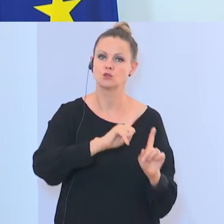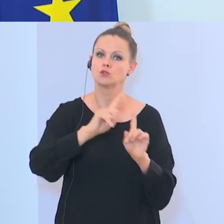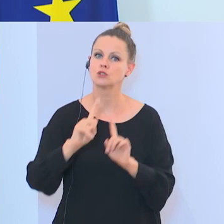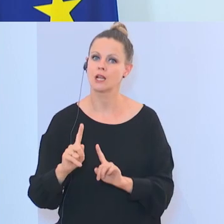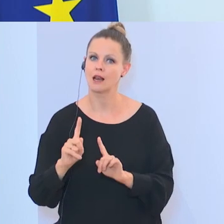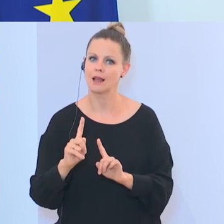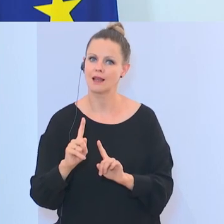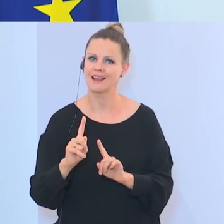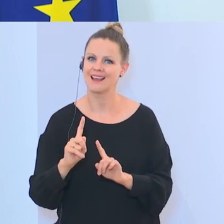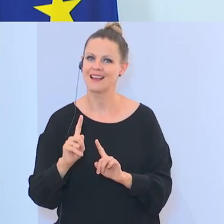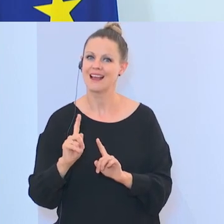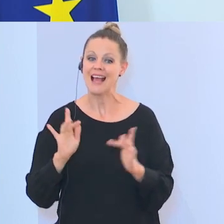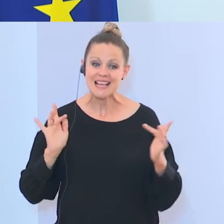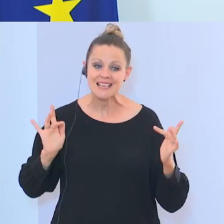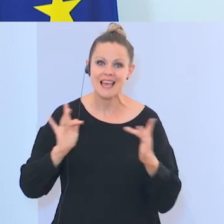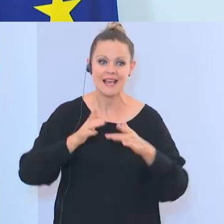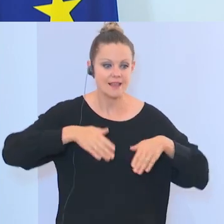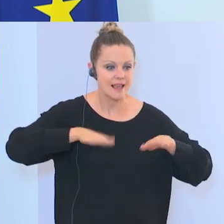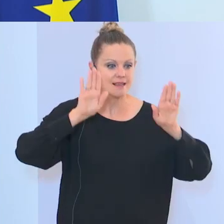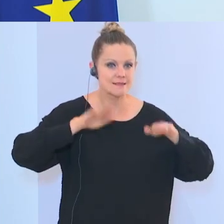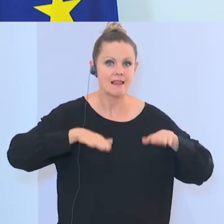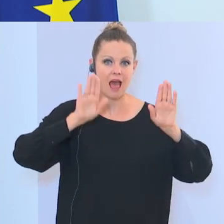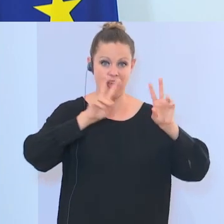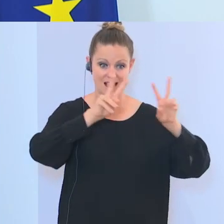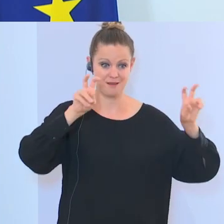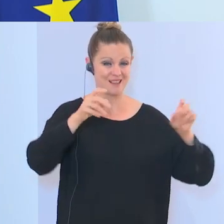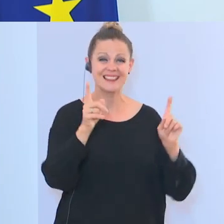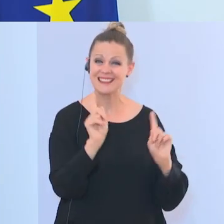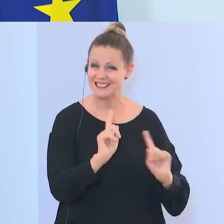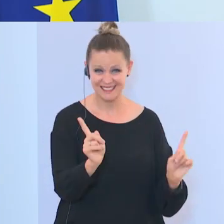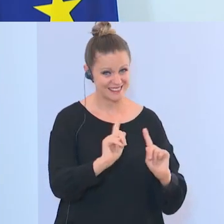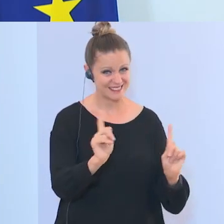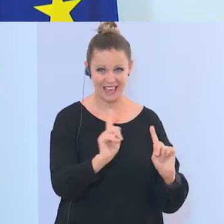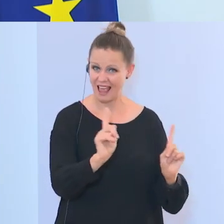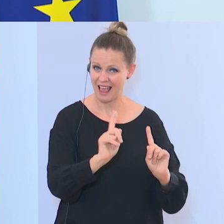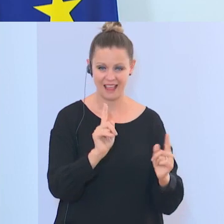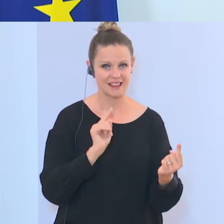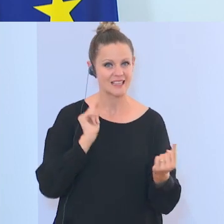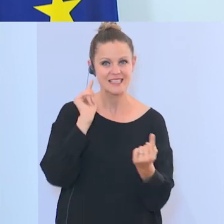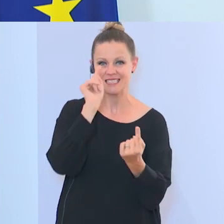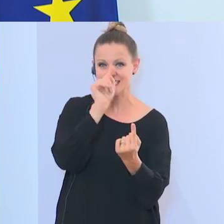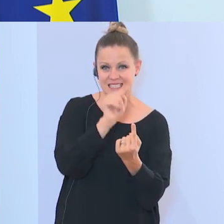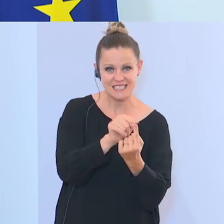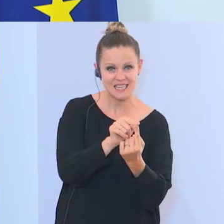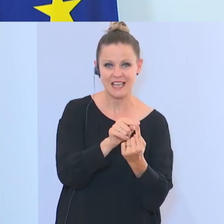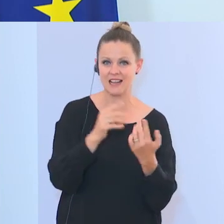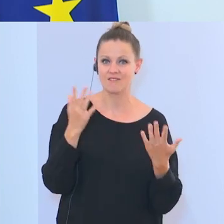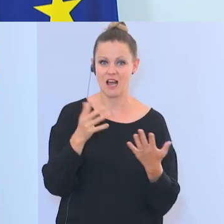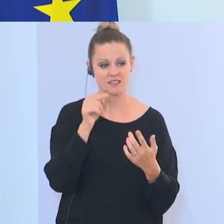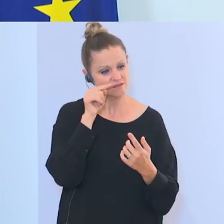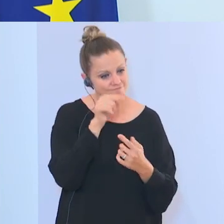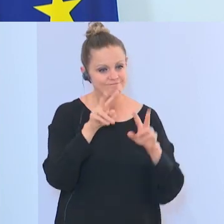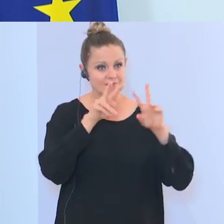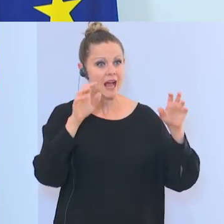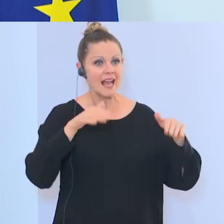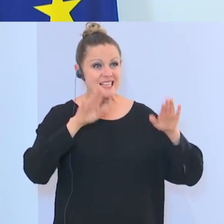gegen den Islam zu gestalten, zu organisieren. Es geht nicht um den Islam an